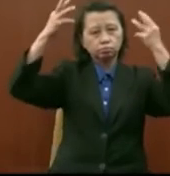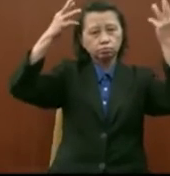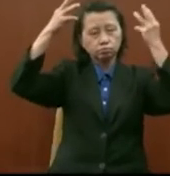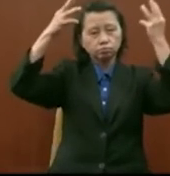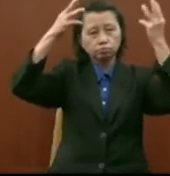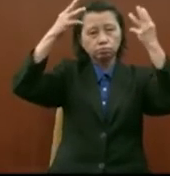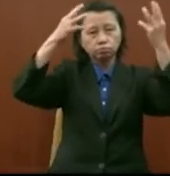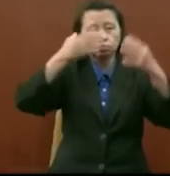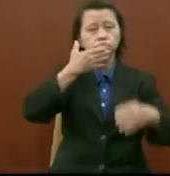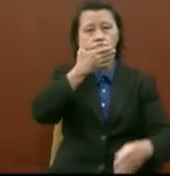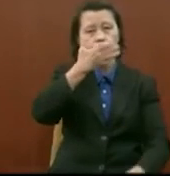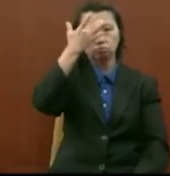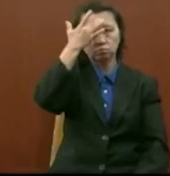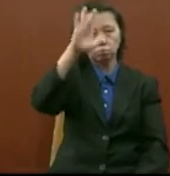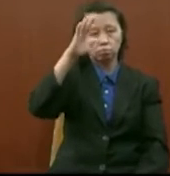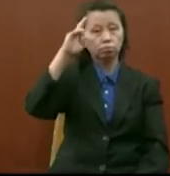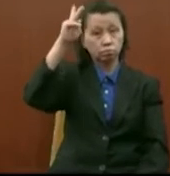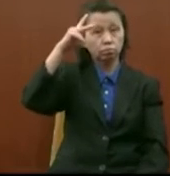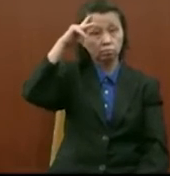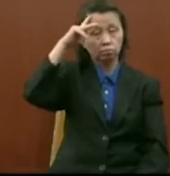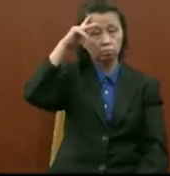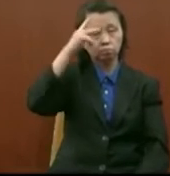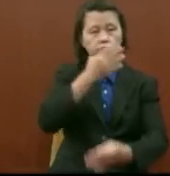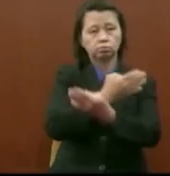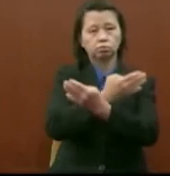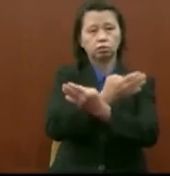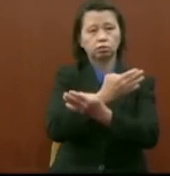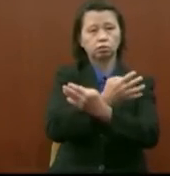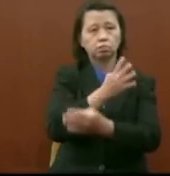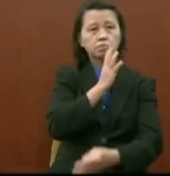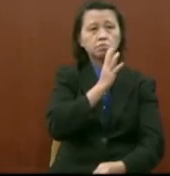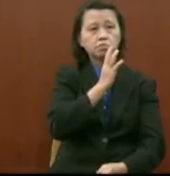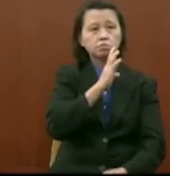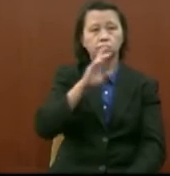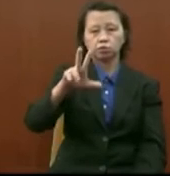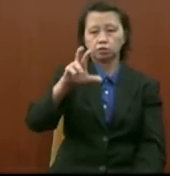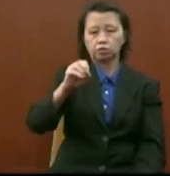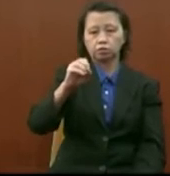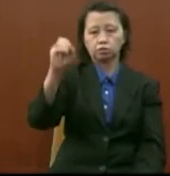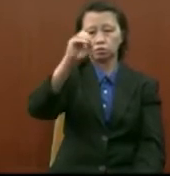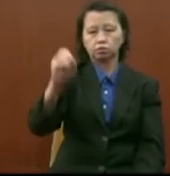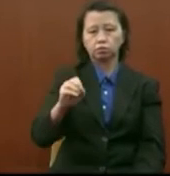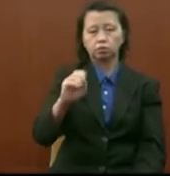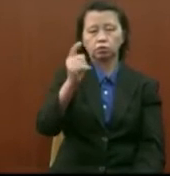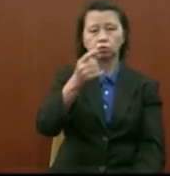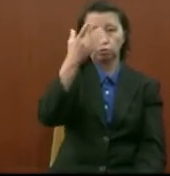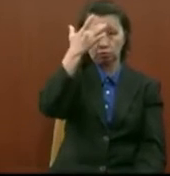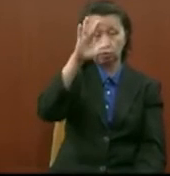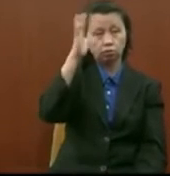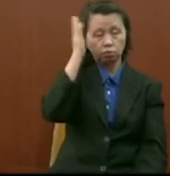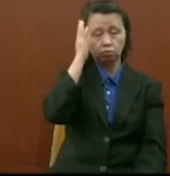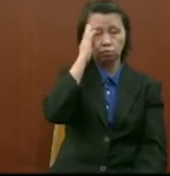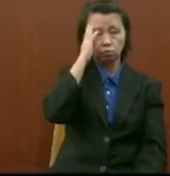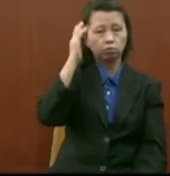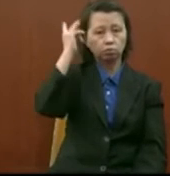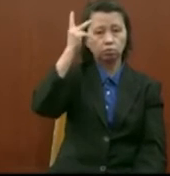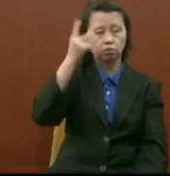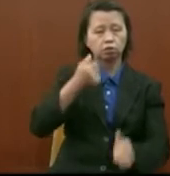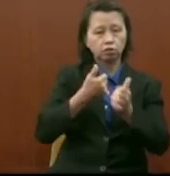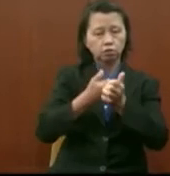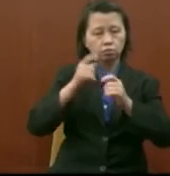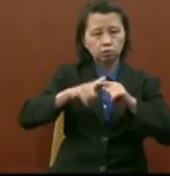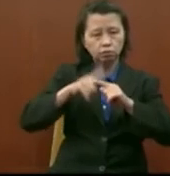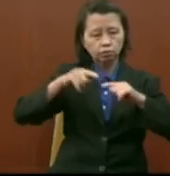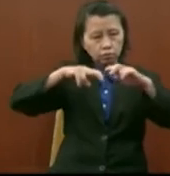belia celik politik yang banting kod kata 30% hanya yang celik politik dan berdasarkan kajian dan